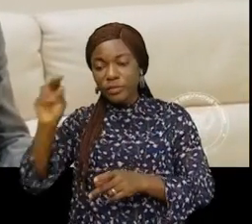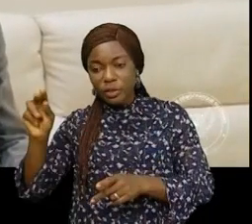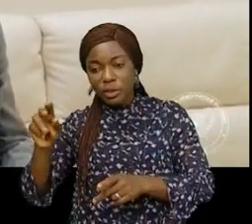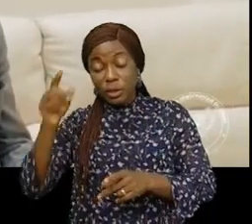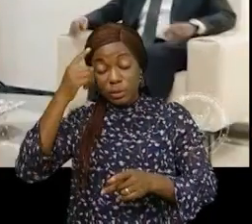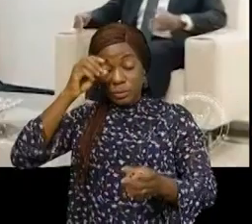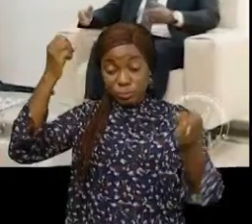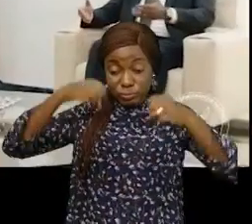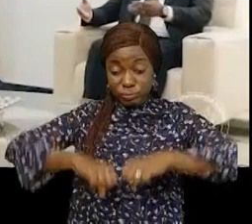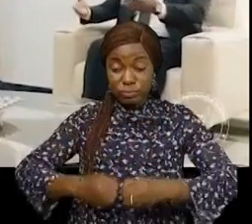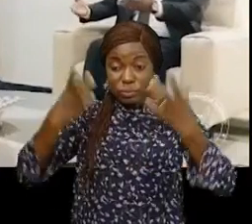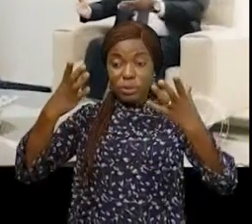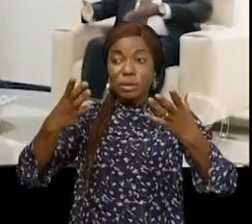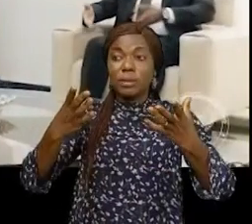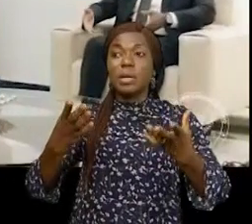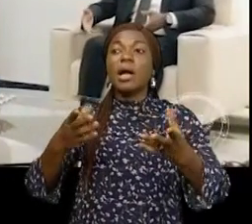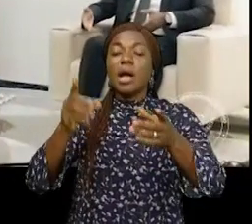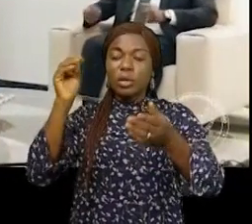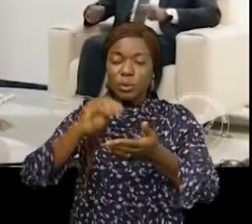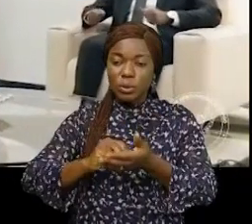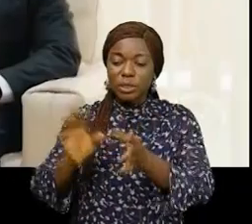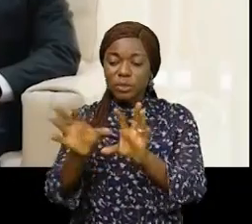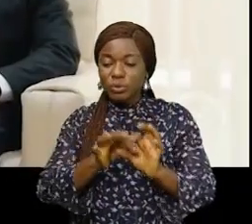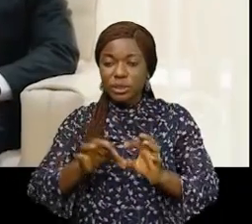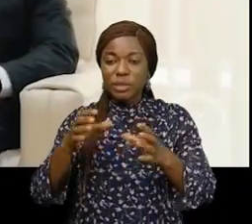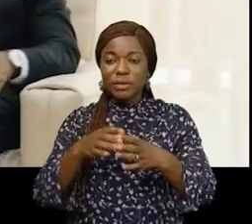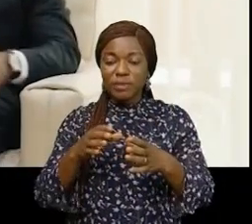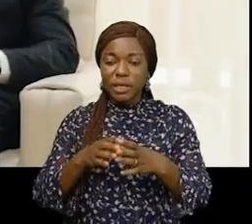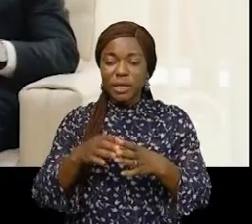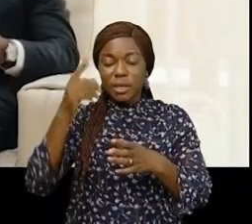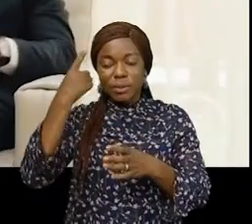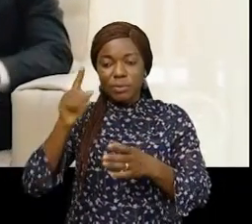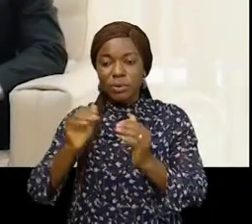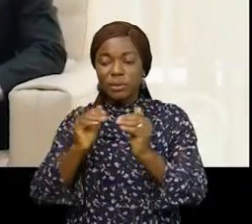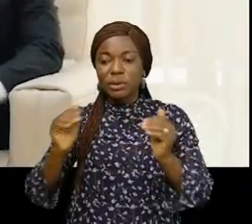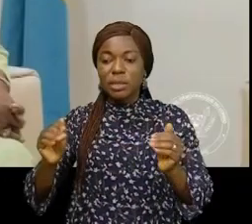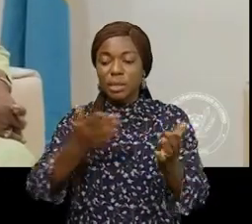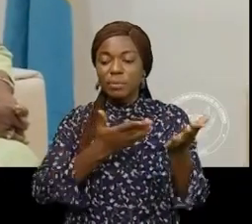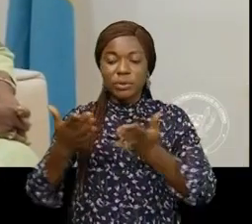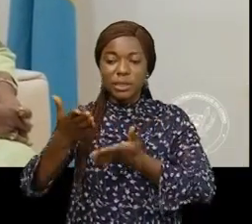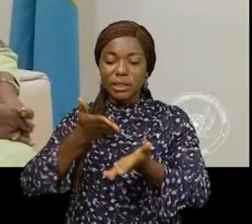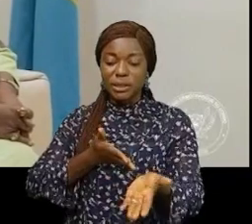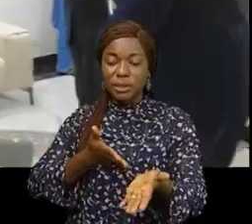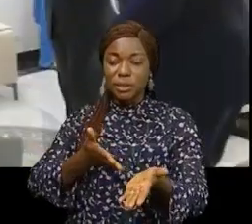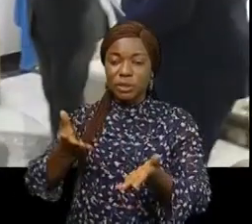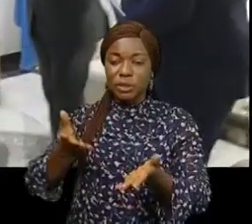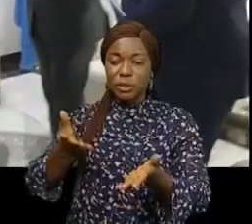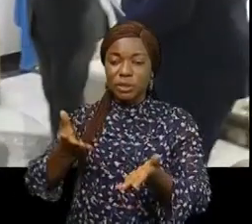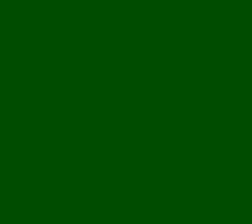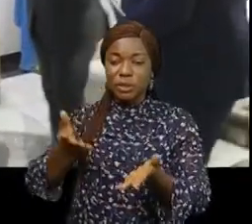l'éruption du monde de Nira-Gongo. La MONESCO s'associe aux agences du système des Nations Unies pour apporter assistance aux victimes.